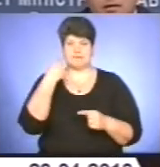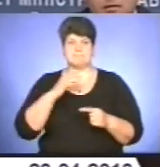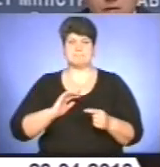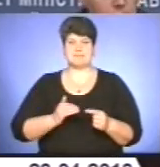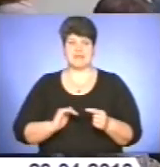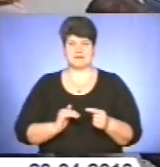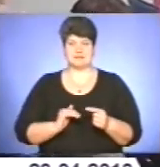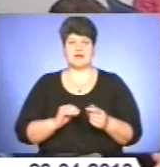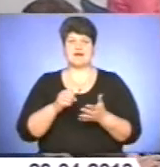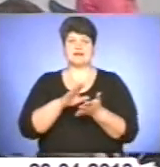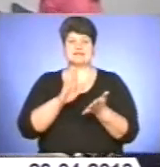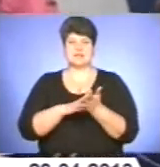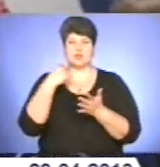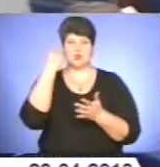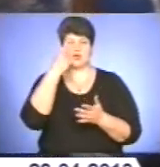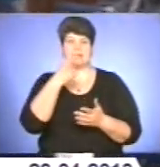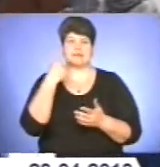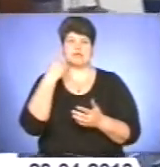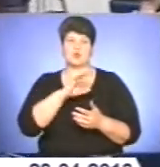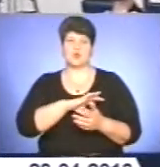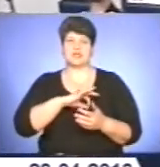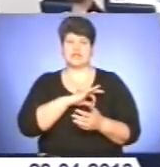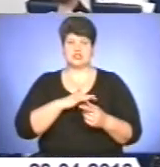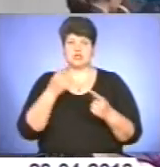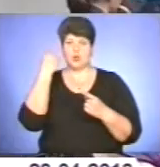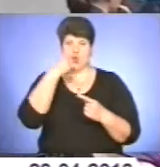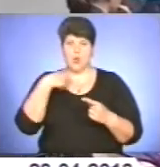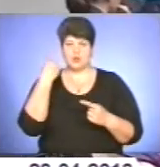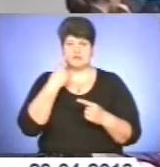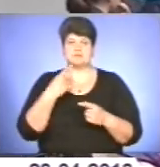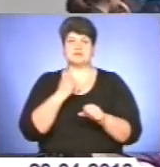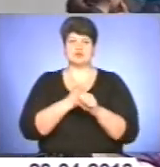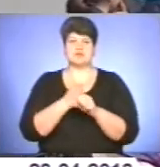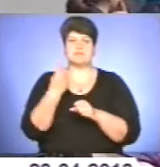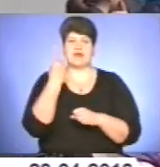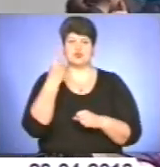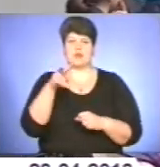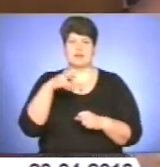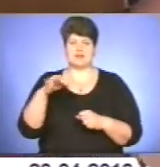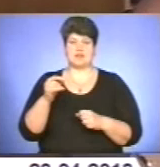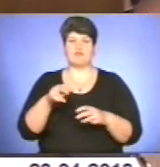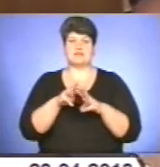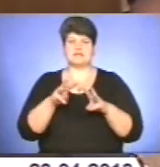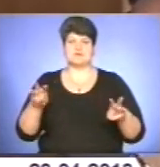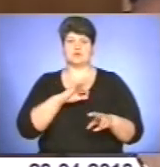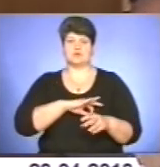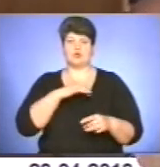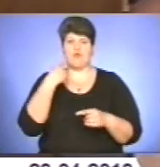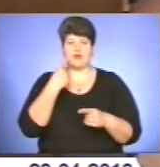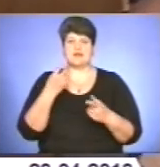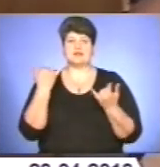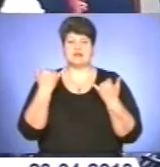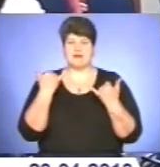Реєстрація юридичних осіб та підприємців запрацює наповну від 1 липня. У Мінюсті кажуть, нині легалізація бізнесу